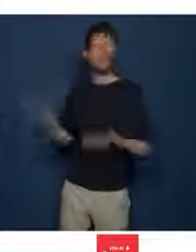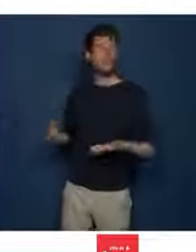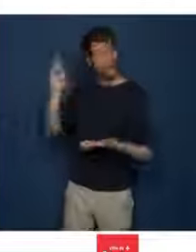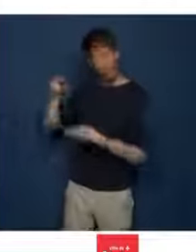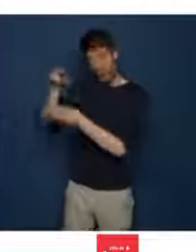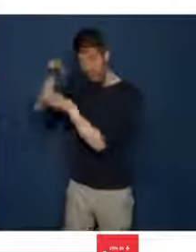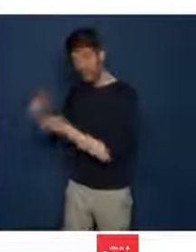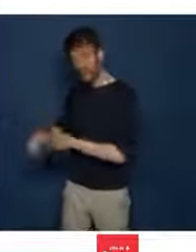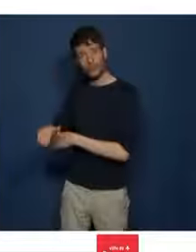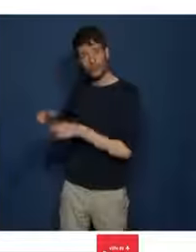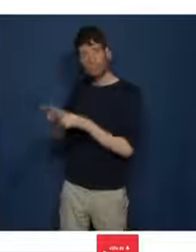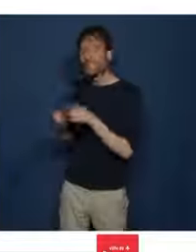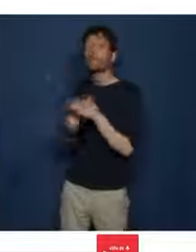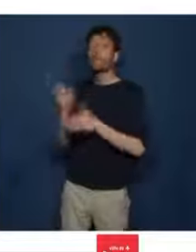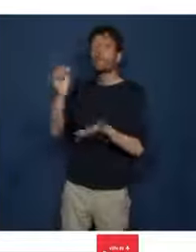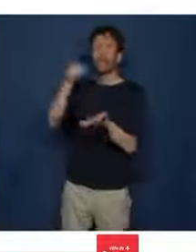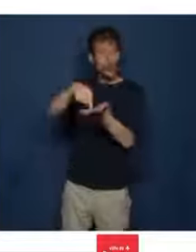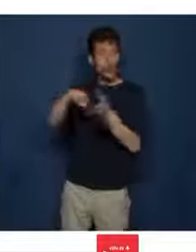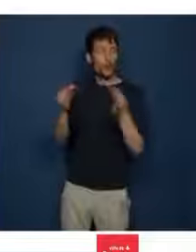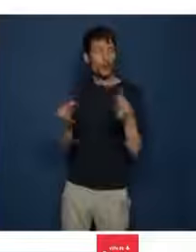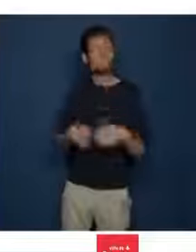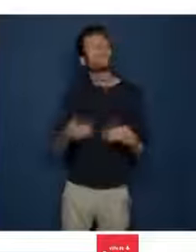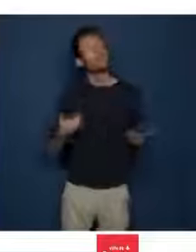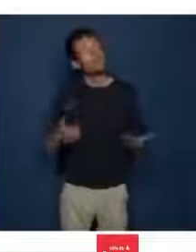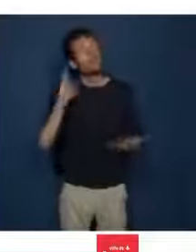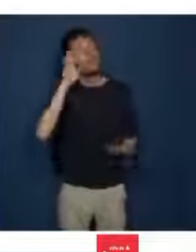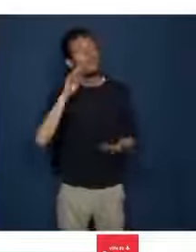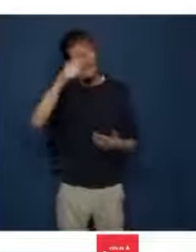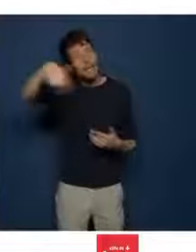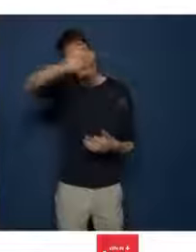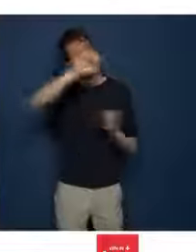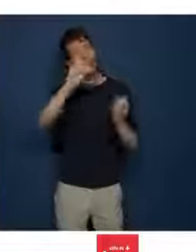adjoints veuillent donc bien nous exposer ce qui est désormais leur ligne de conduite. Je vous remercie.